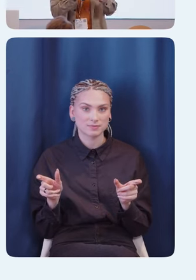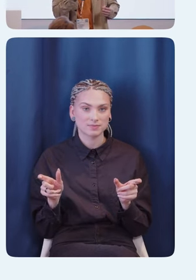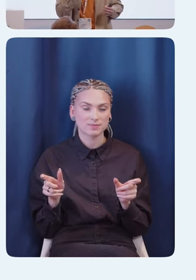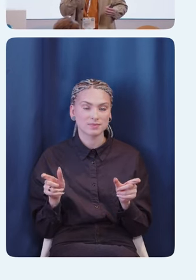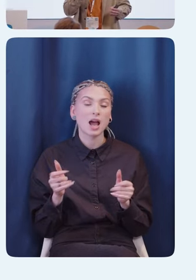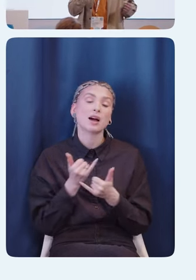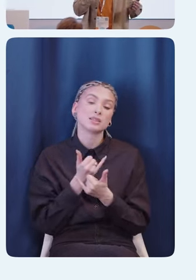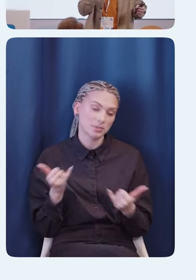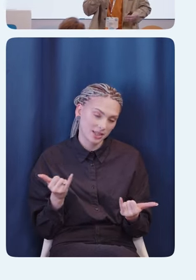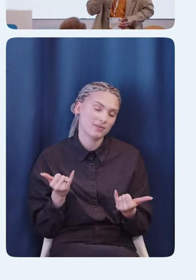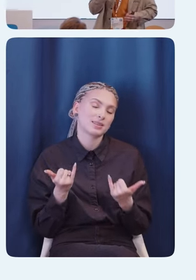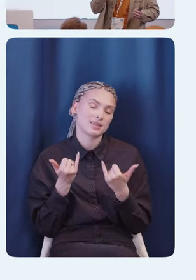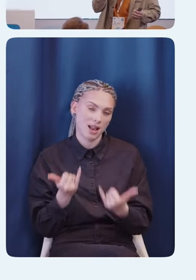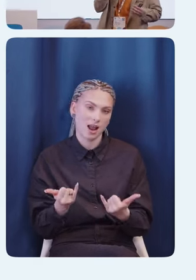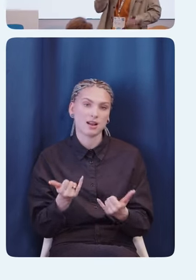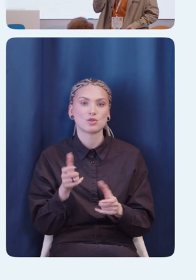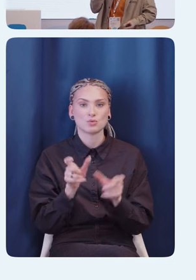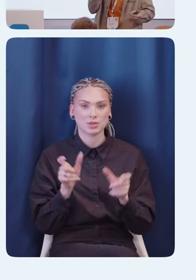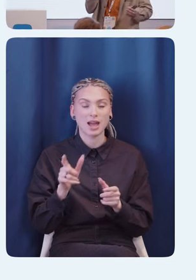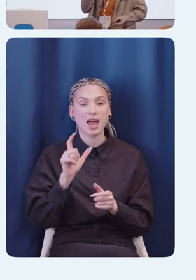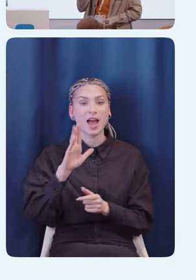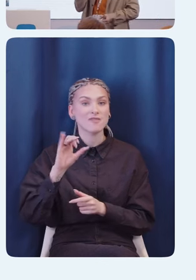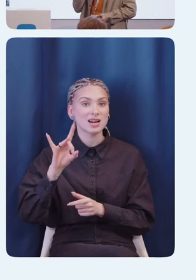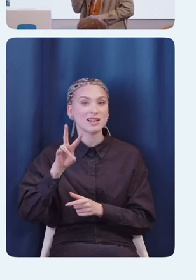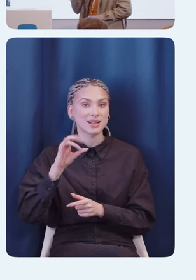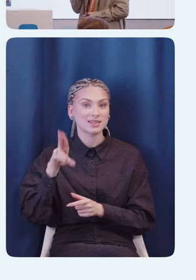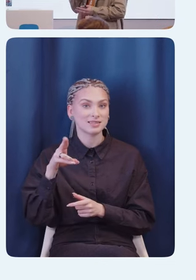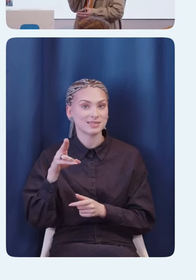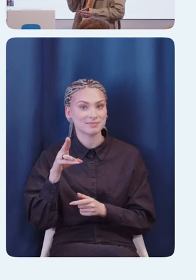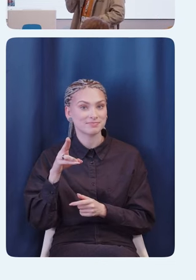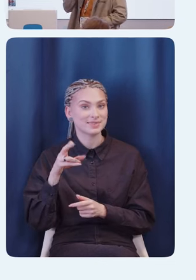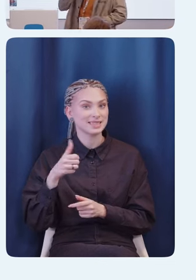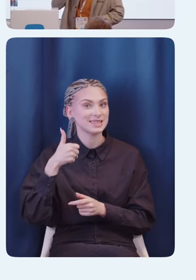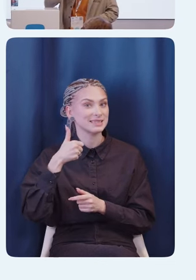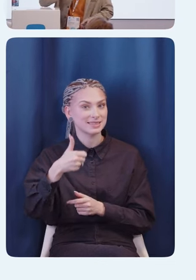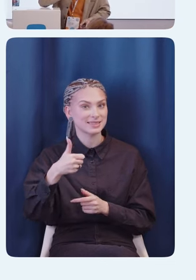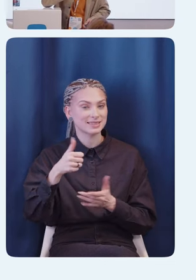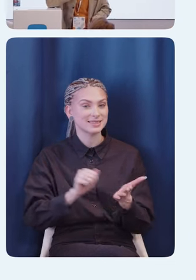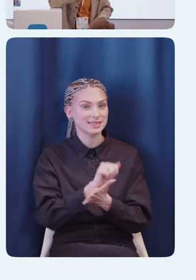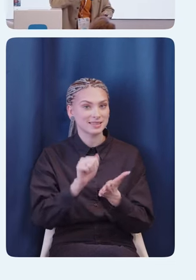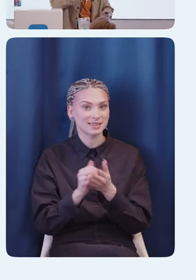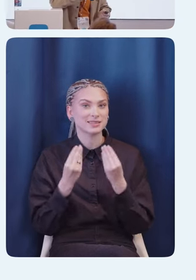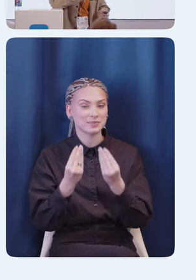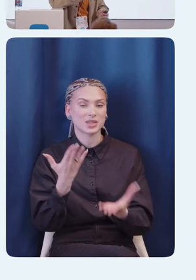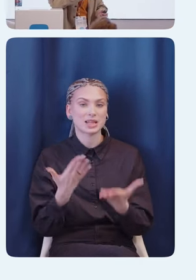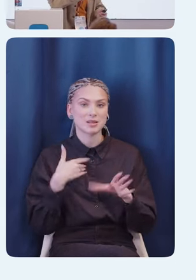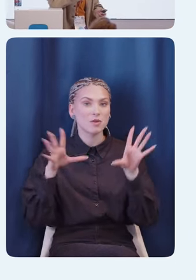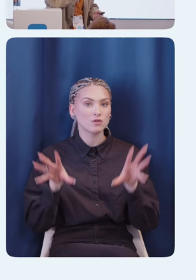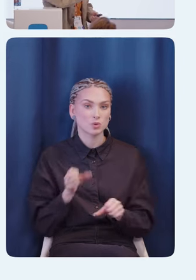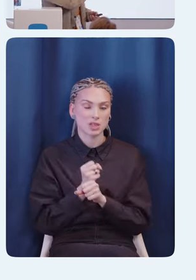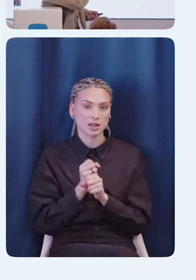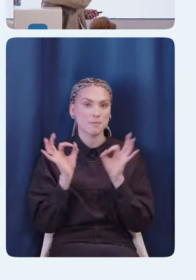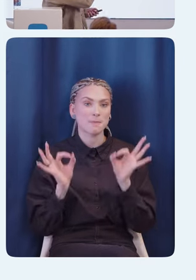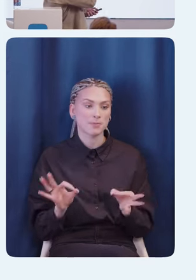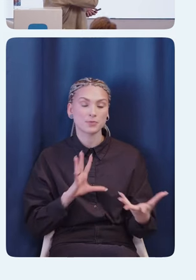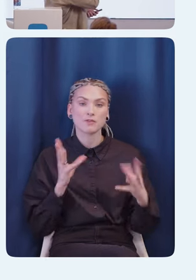адаптированные для людей. Да, вот компания Everland поставит знак качества, если мы все сделаем правильно. Ну, в общем,